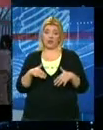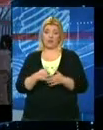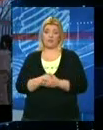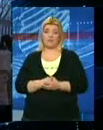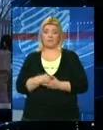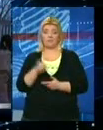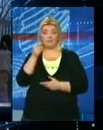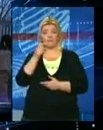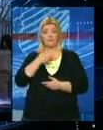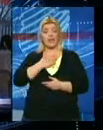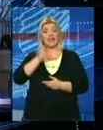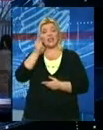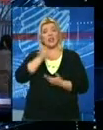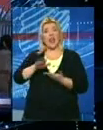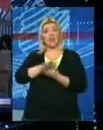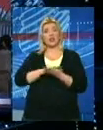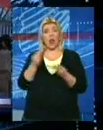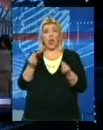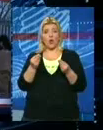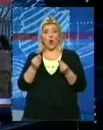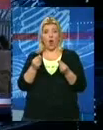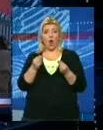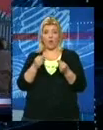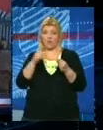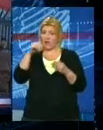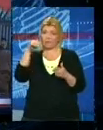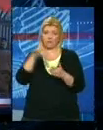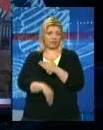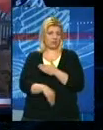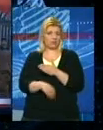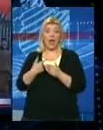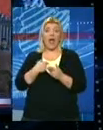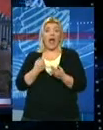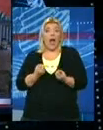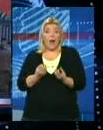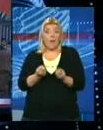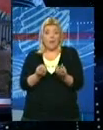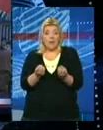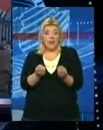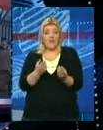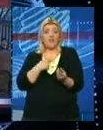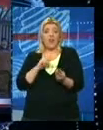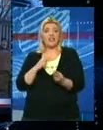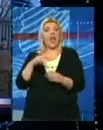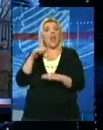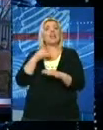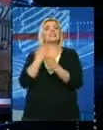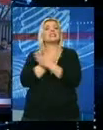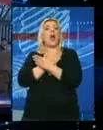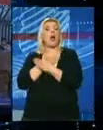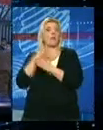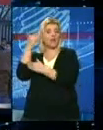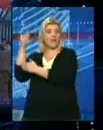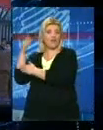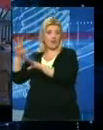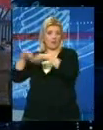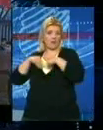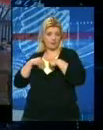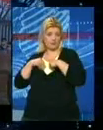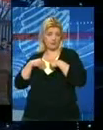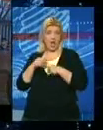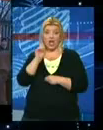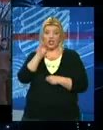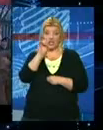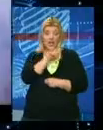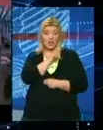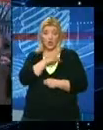Naša nacionalna ekonomija je potpuno uništena a prirodno dobra su rukama zapadnih kompanija. 14 godina